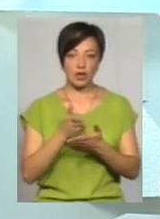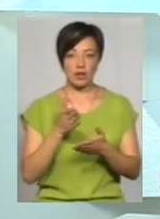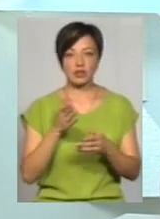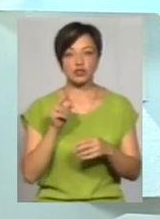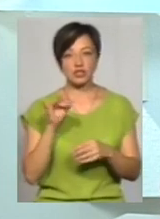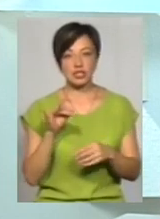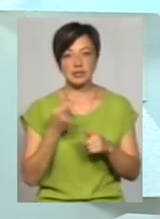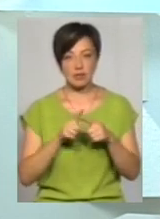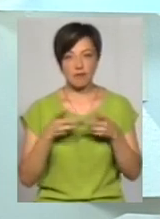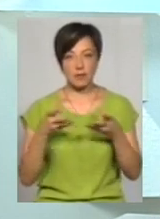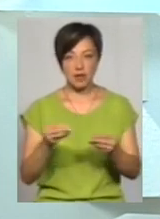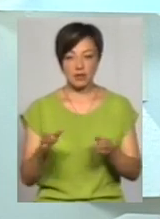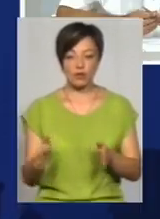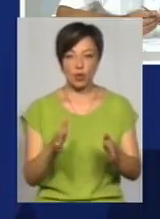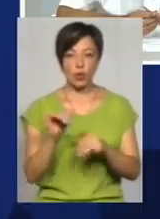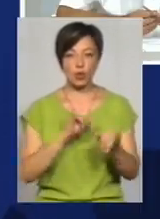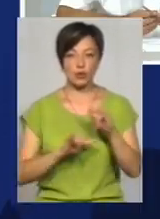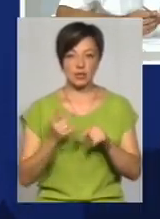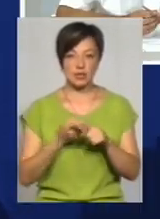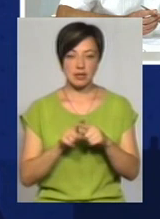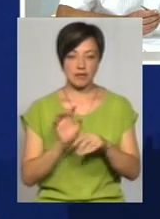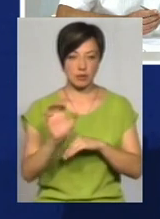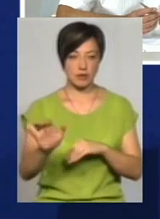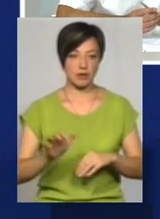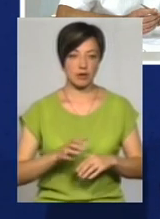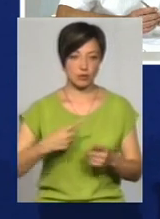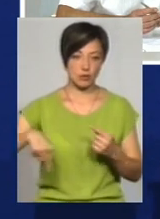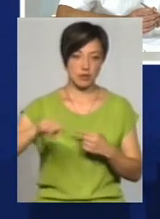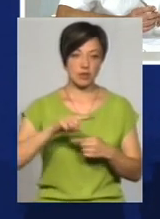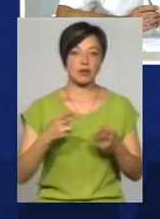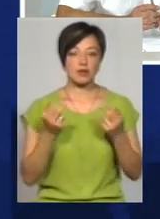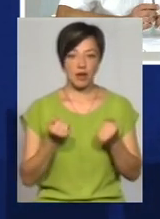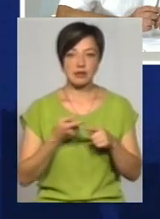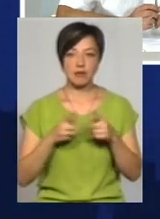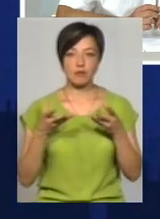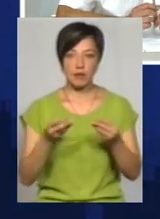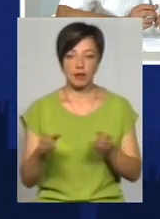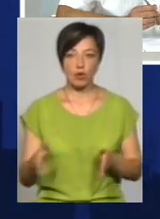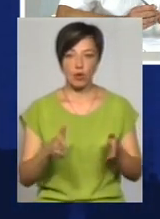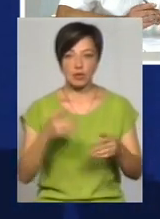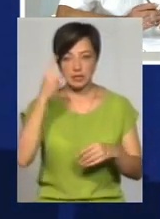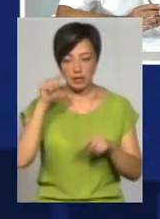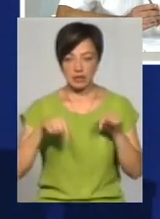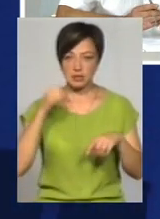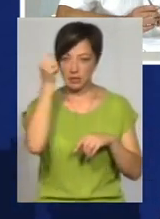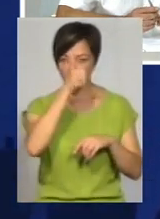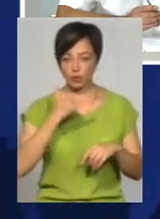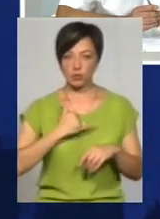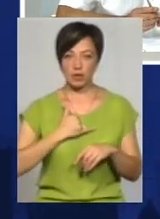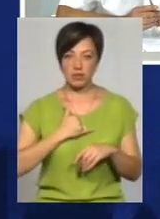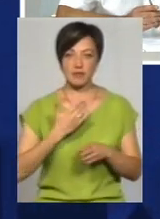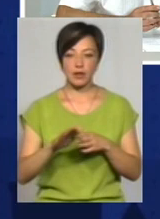і чи скажеться це на тих дорогах, куди саме розгрузки? якщо так говорити, ви знаєте, що на цей рік в нас вважено